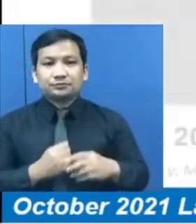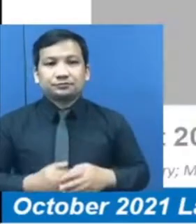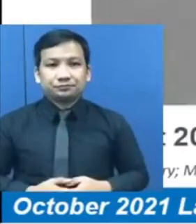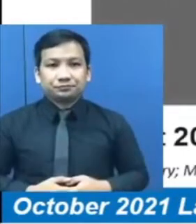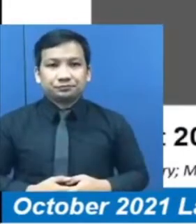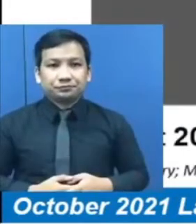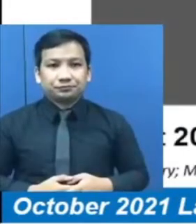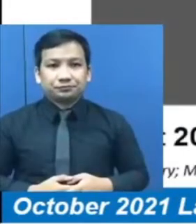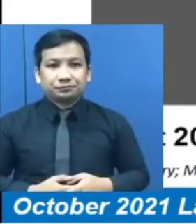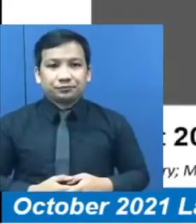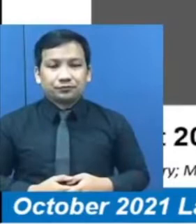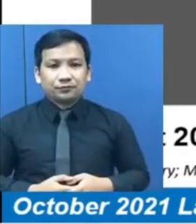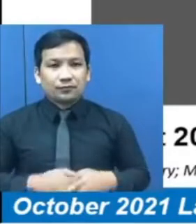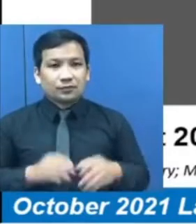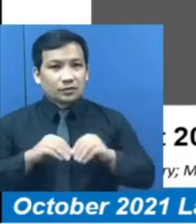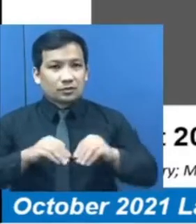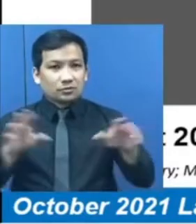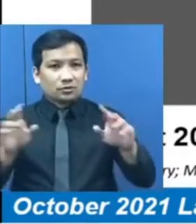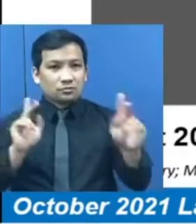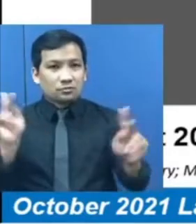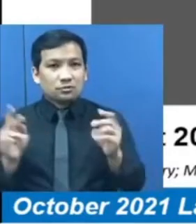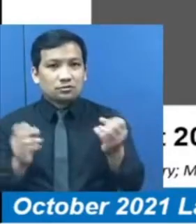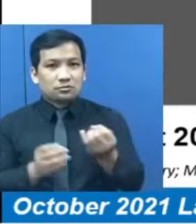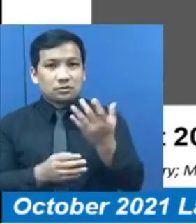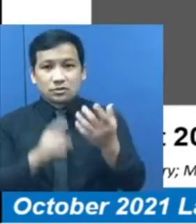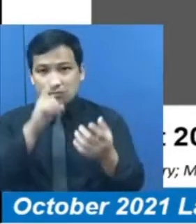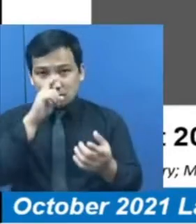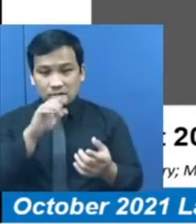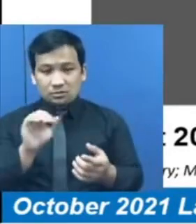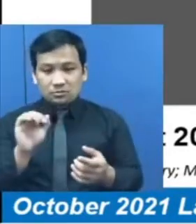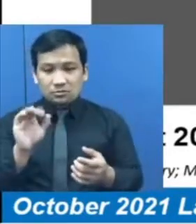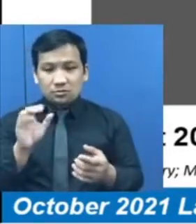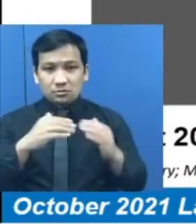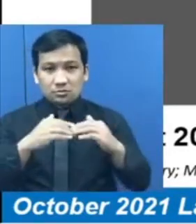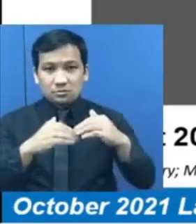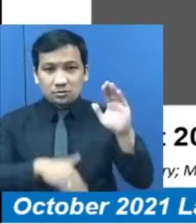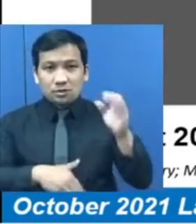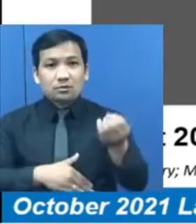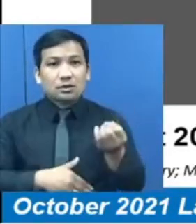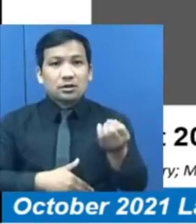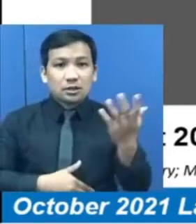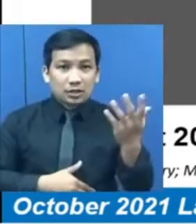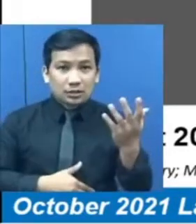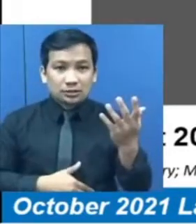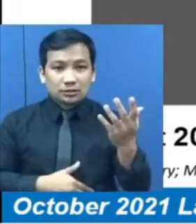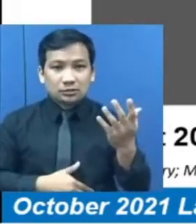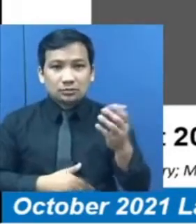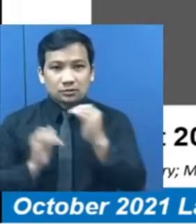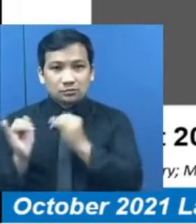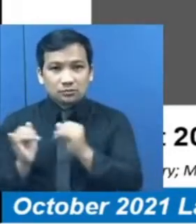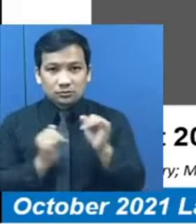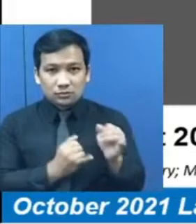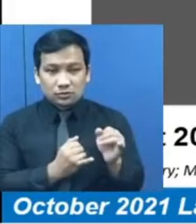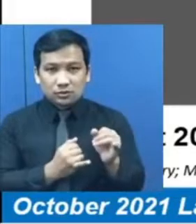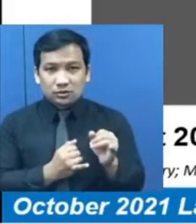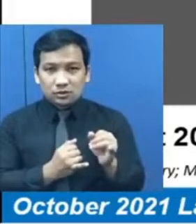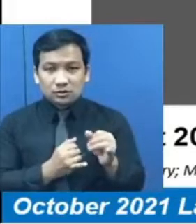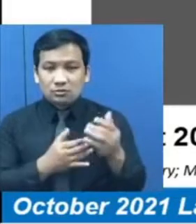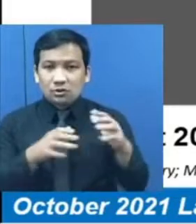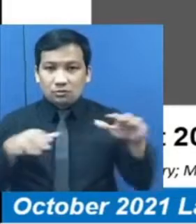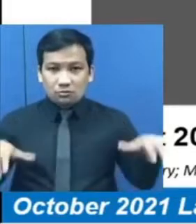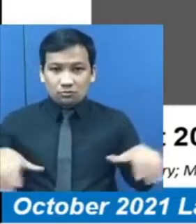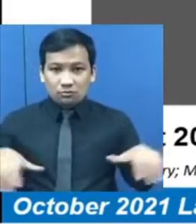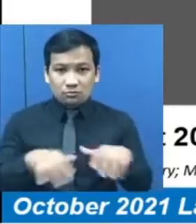Sa populasyon ng labing limang taong gulang pataas, ang bilang ng mga nasa labor force o mga individual na employed o